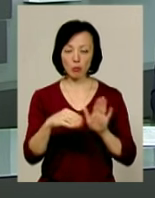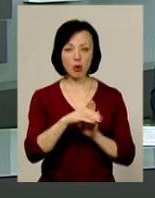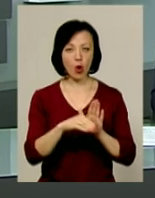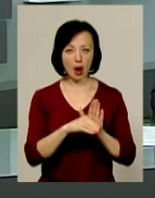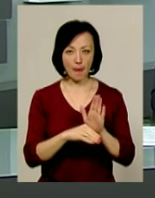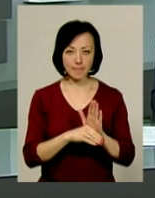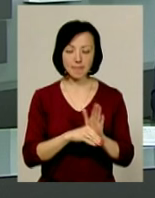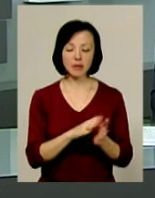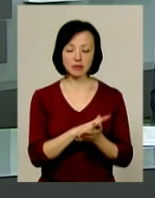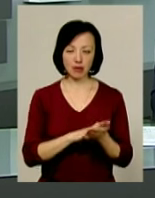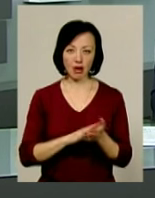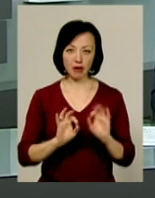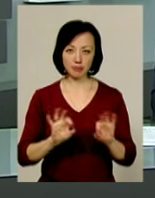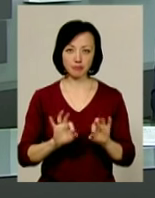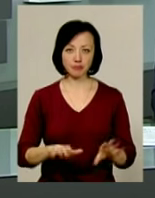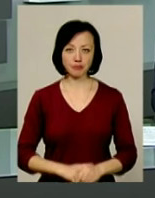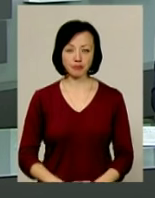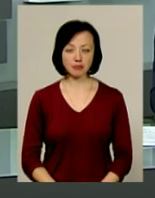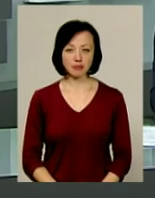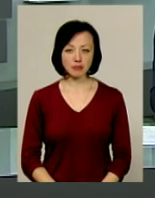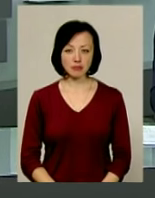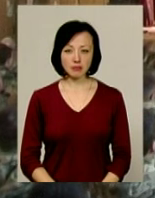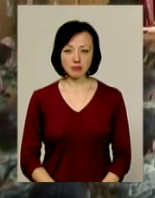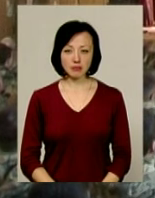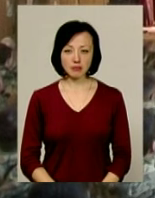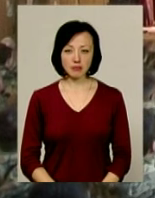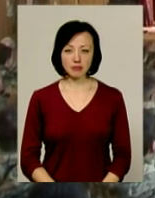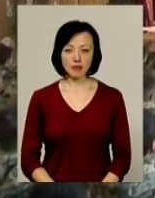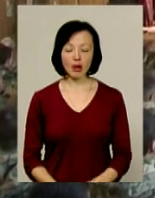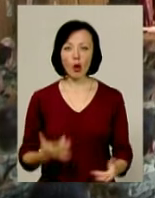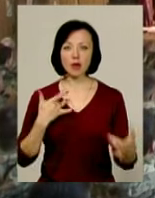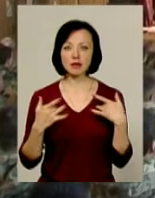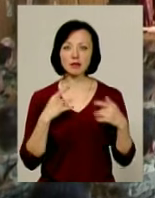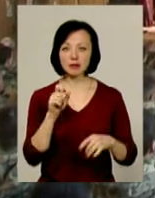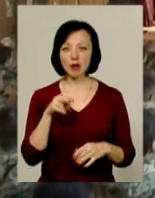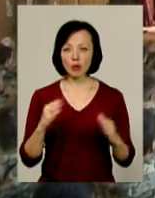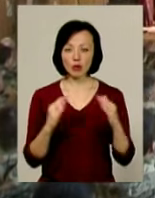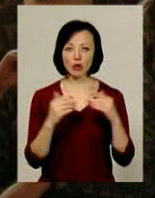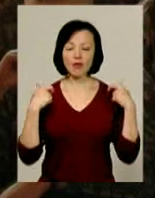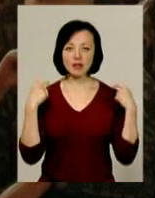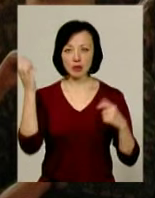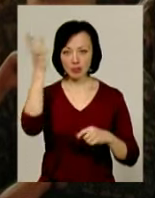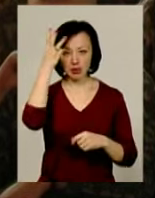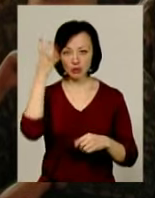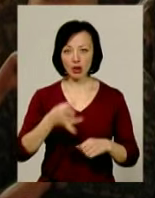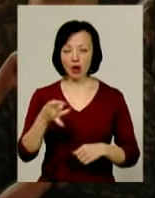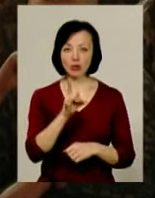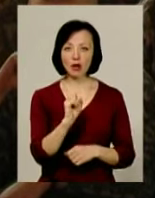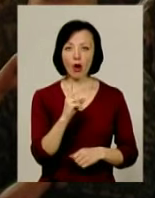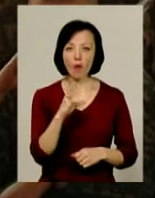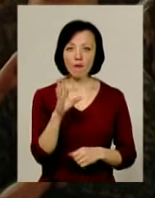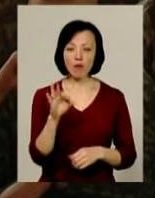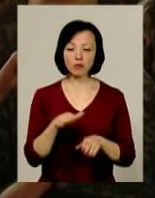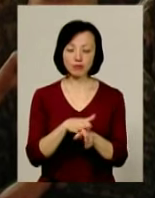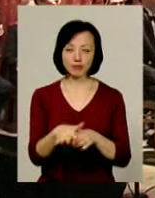програми у сюжеті Тетяни Ворожсової. Концерт на залу будинку офіцерів Хмельницького мікрорайону Ракове